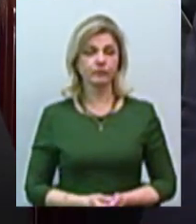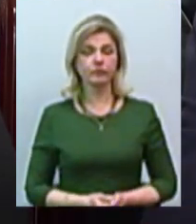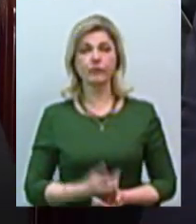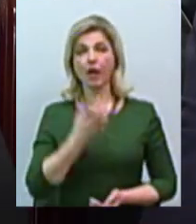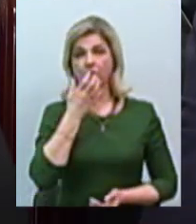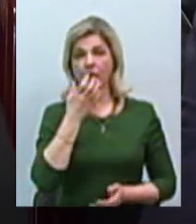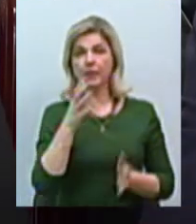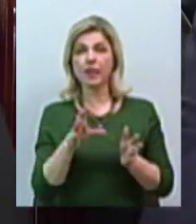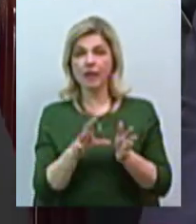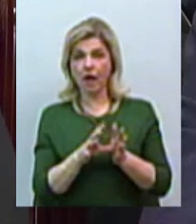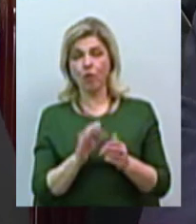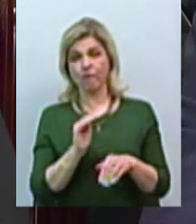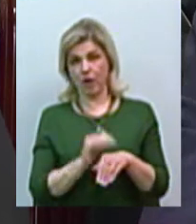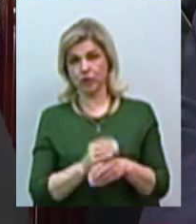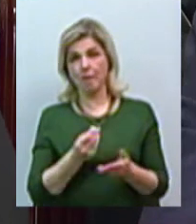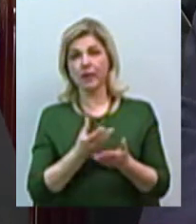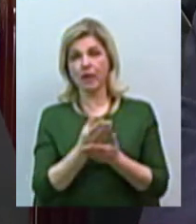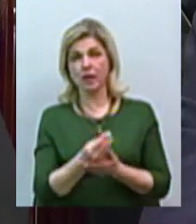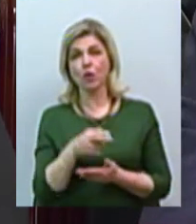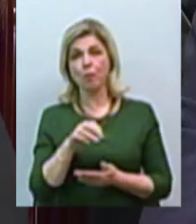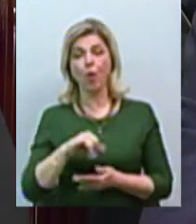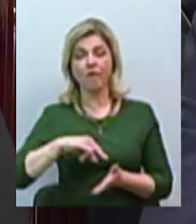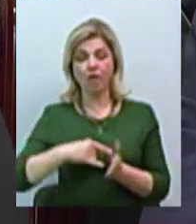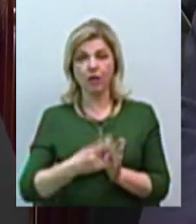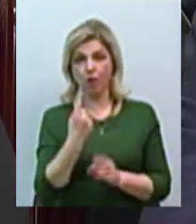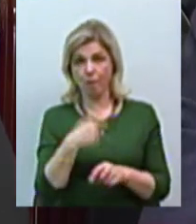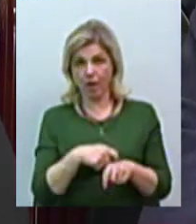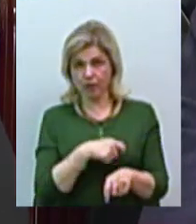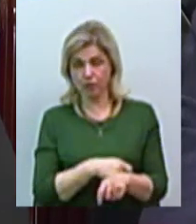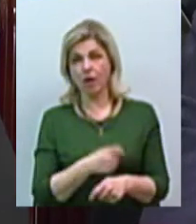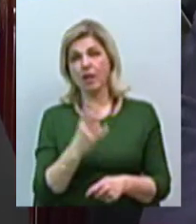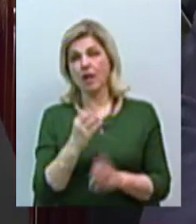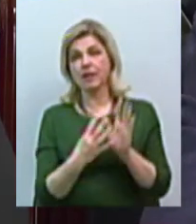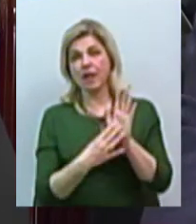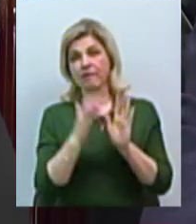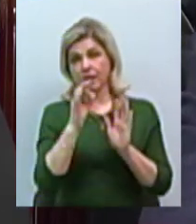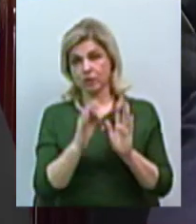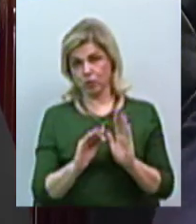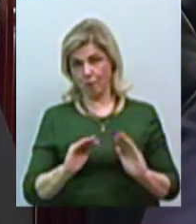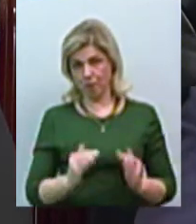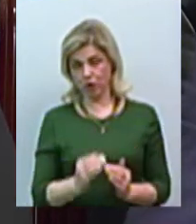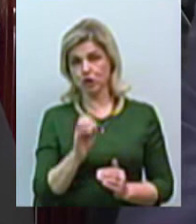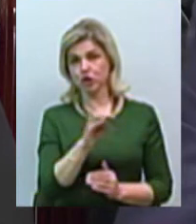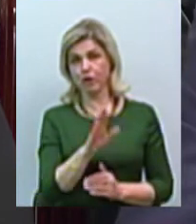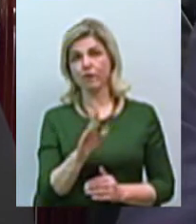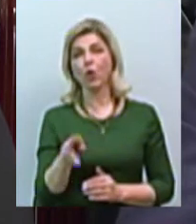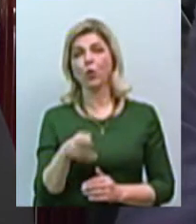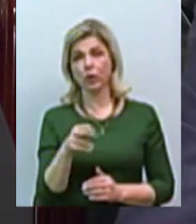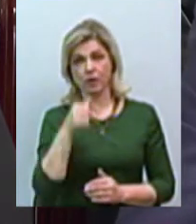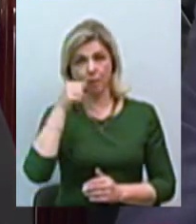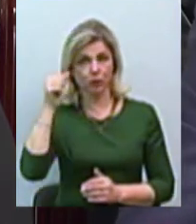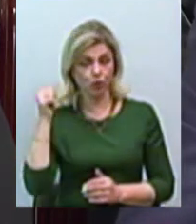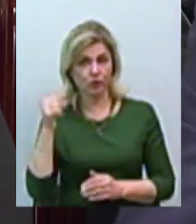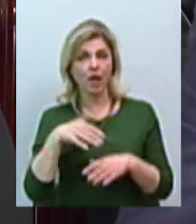Облтеплоенерго фактично платіжка по квадратному метру прийшла на 9% менше, ніж у грудні минулого року.